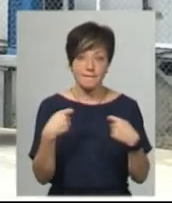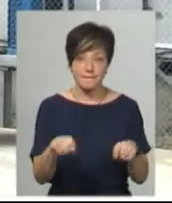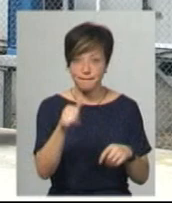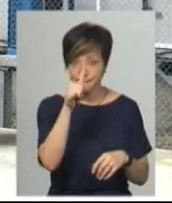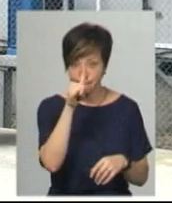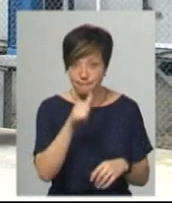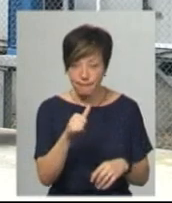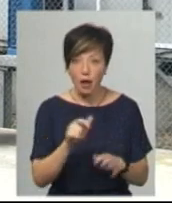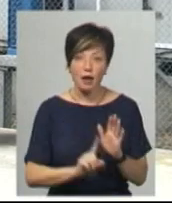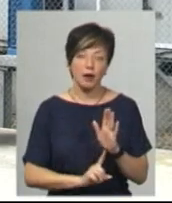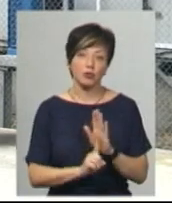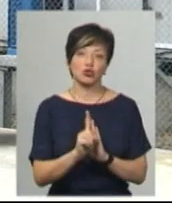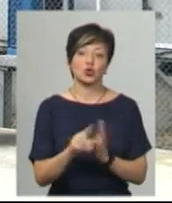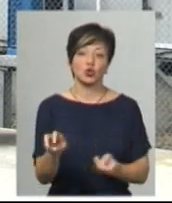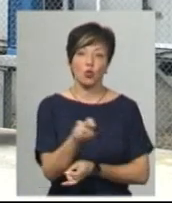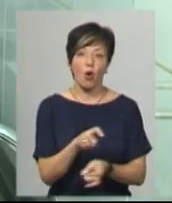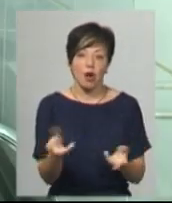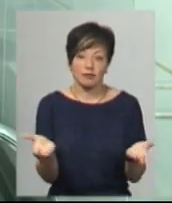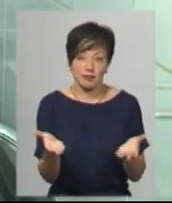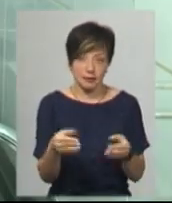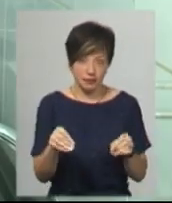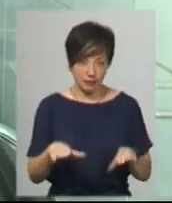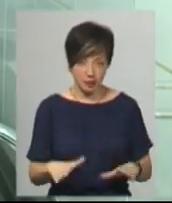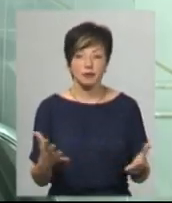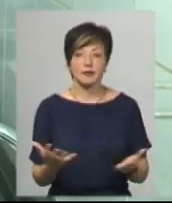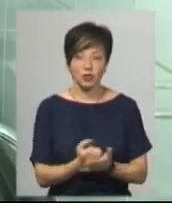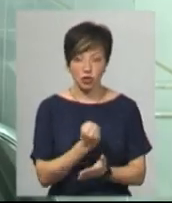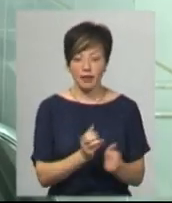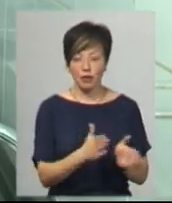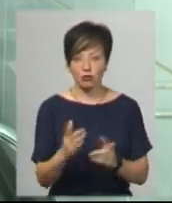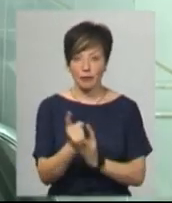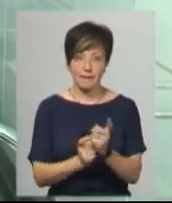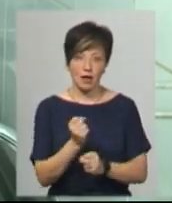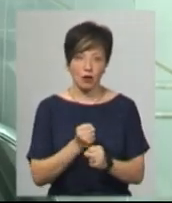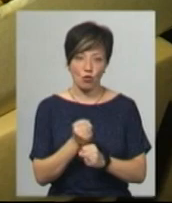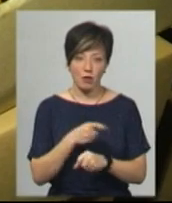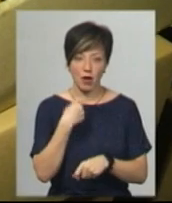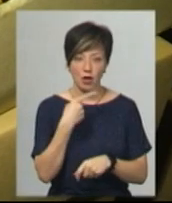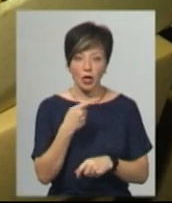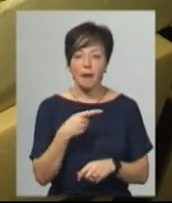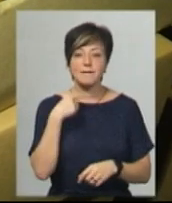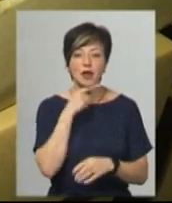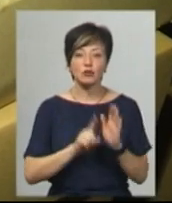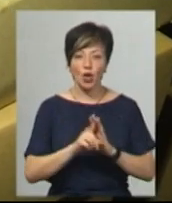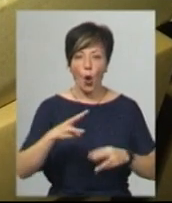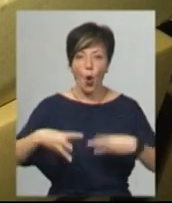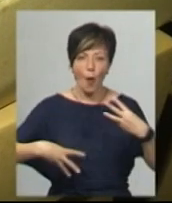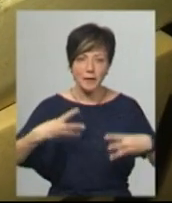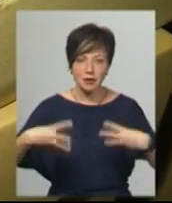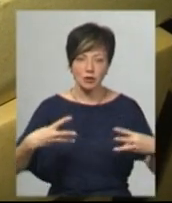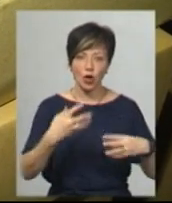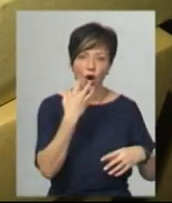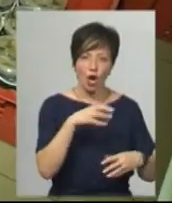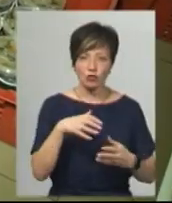забирали, і ми почали шукати який ж вихід. Вихід знайшли в налагодженні переробки, каже підприємець. М'ясо сумів почали коптити гарячим та